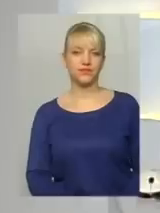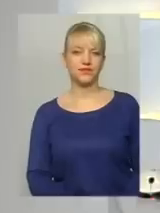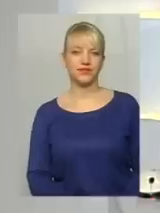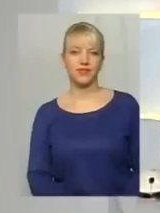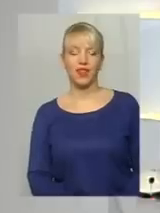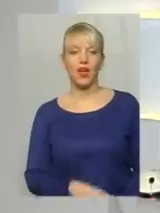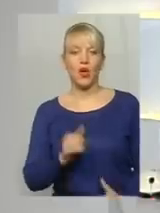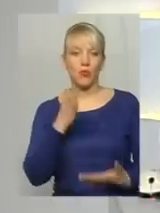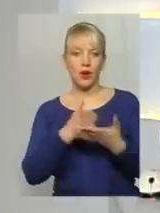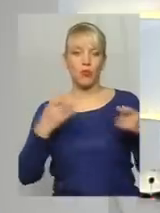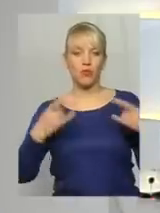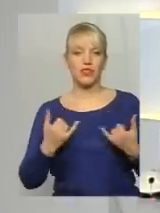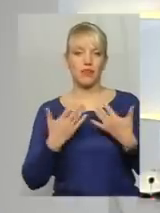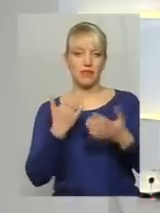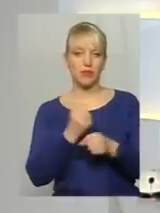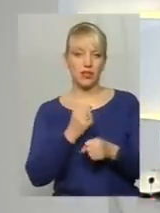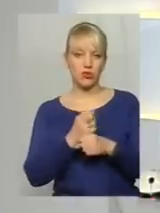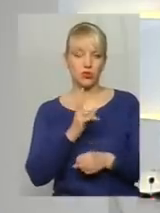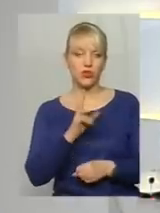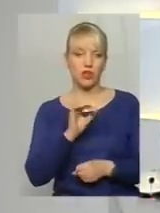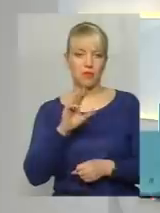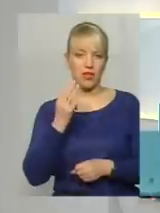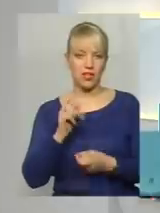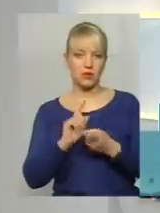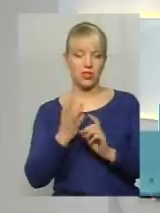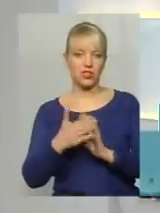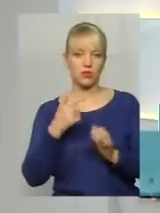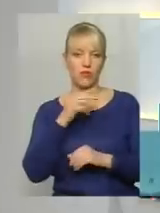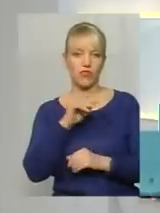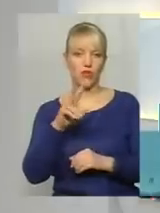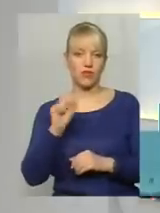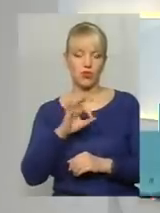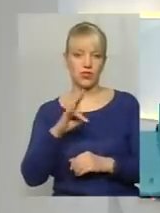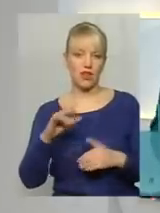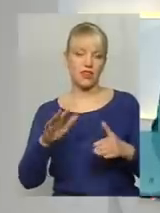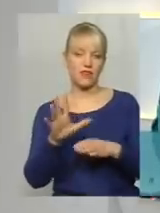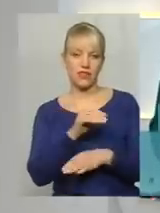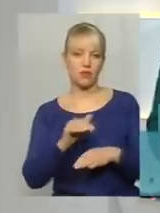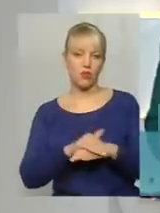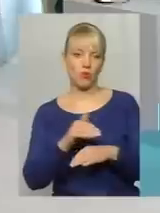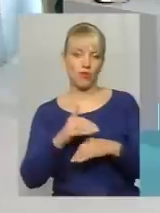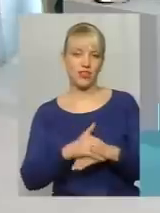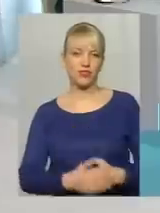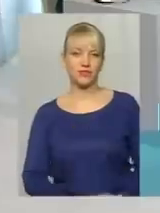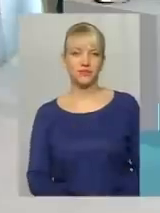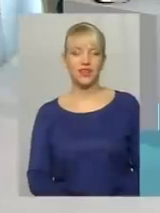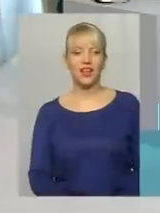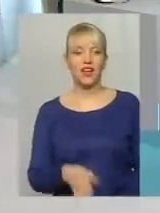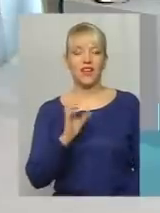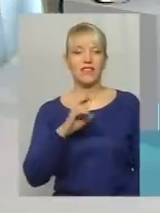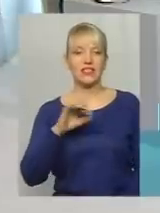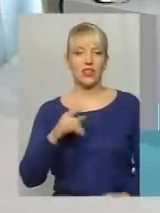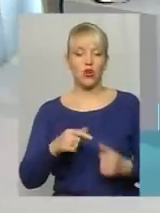У прямому ефірі для вас працюють Олена Кименяш. Нам мов жестів перекладає Оксана Фіновська. Усім доброго вечора. Пане Василю,